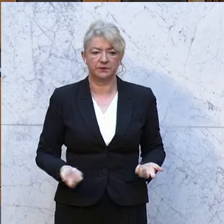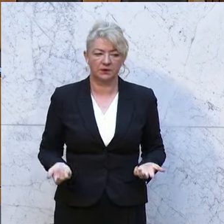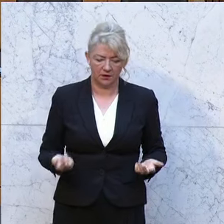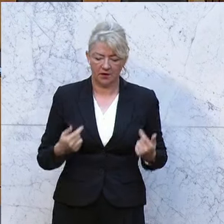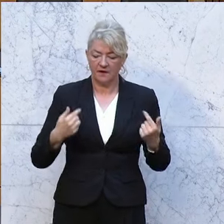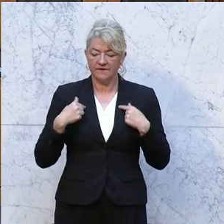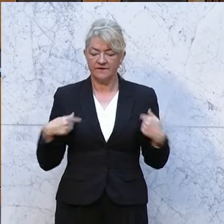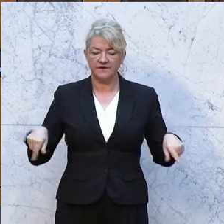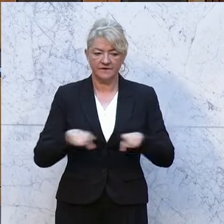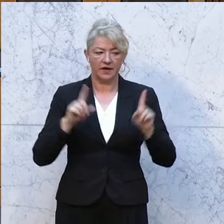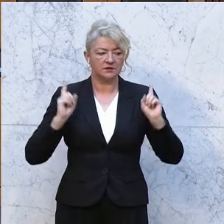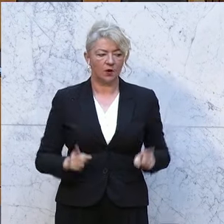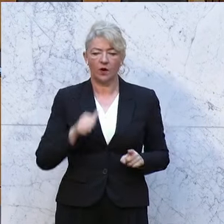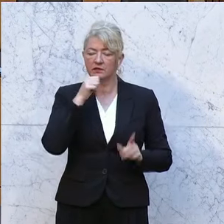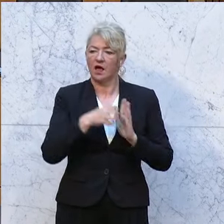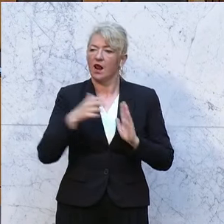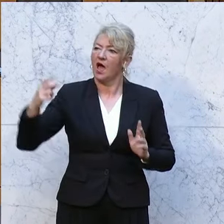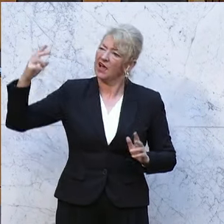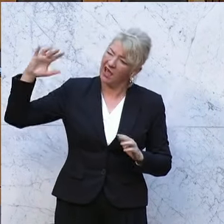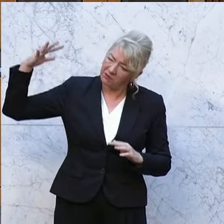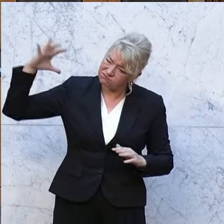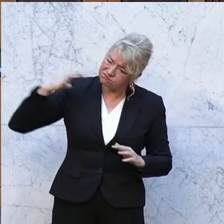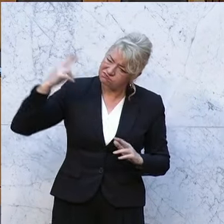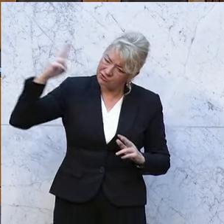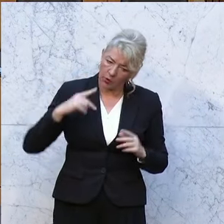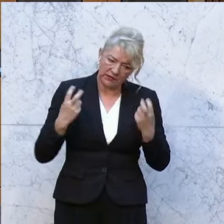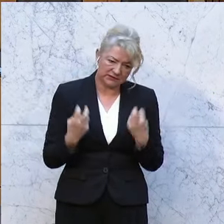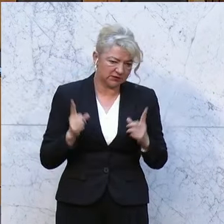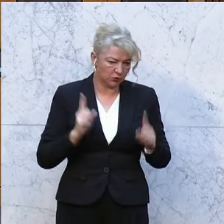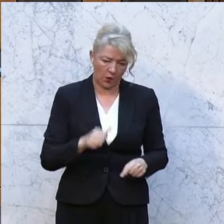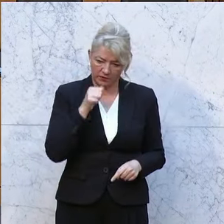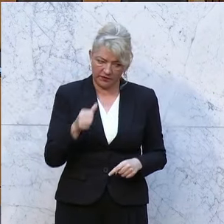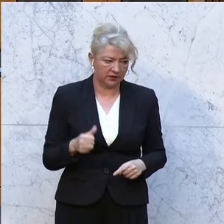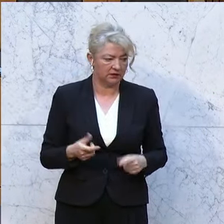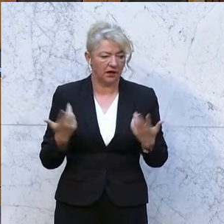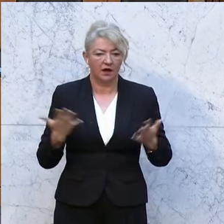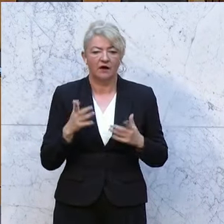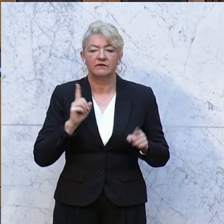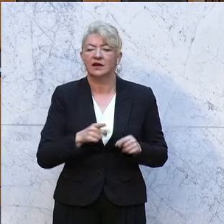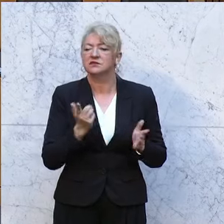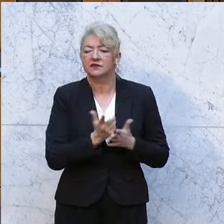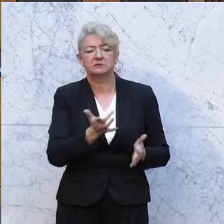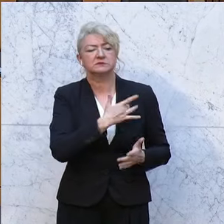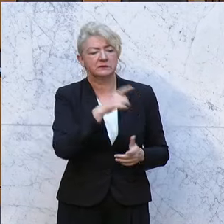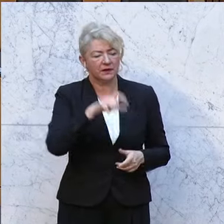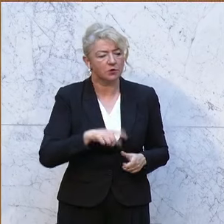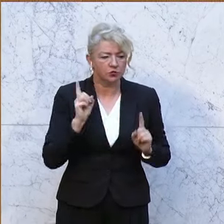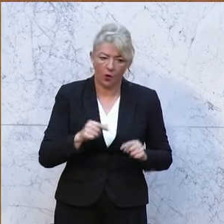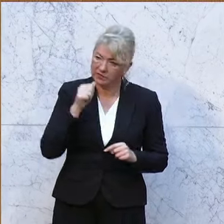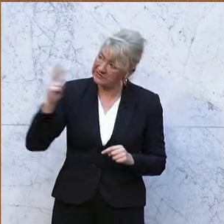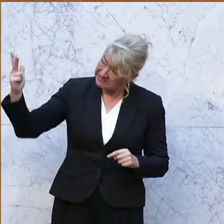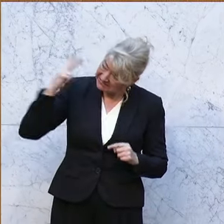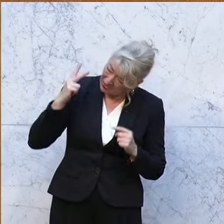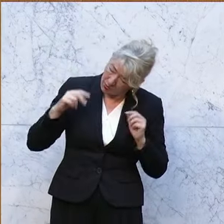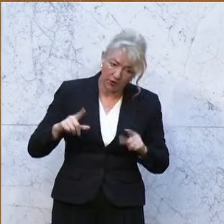Wir sollen nicht zu lange in der prallen Sonne sitzen, vor allen Dingen nicht die Vulnerablen. Man soll sich